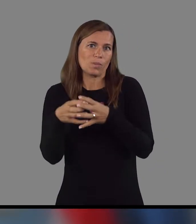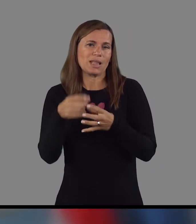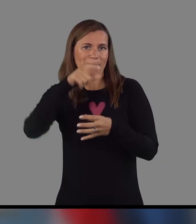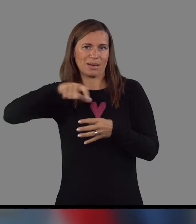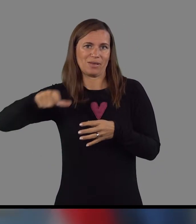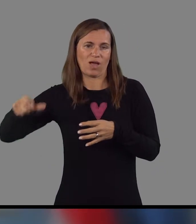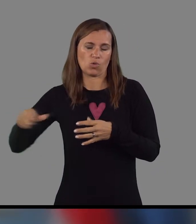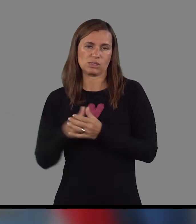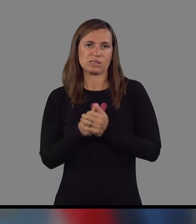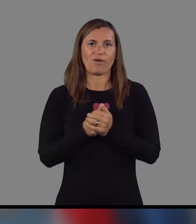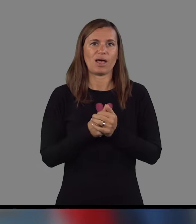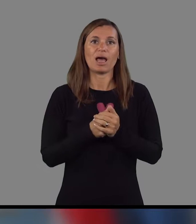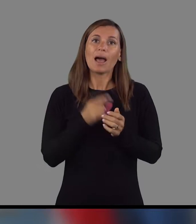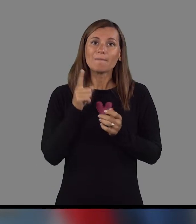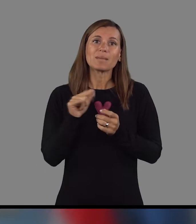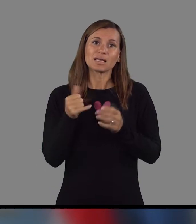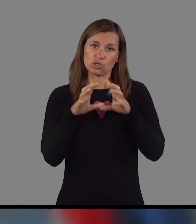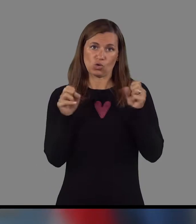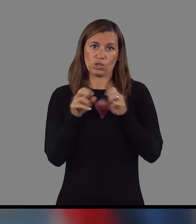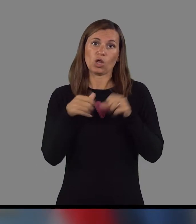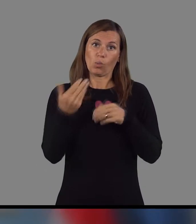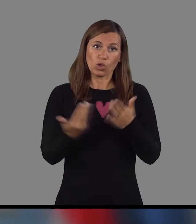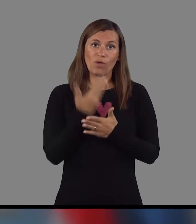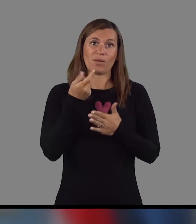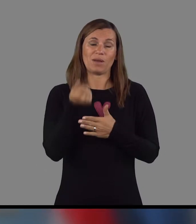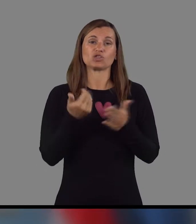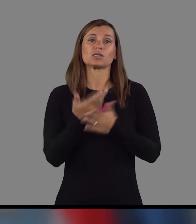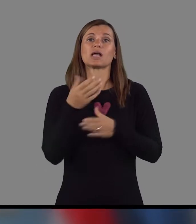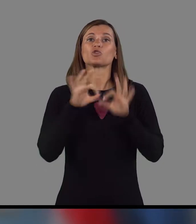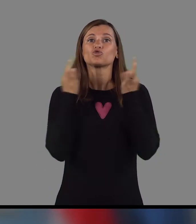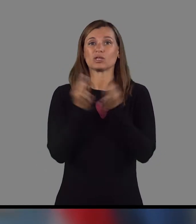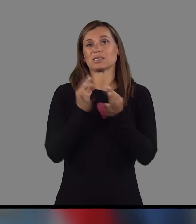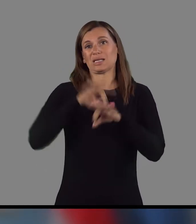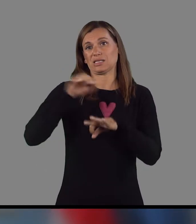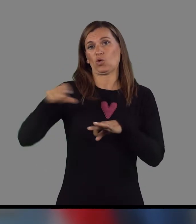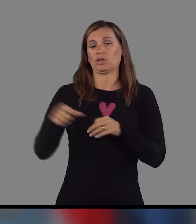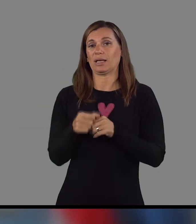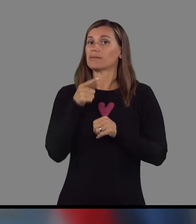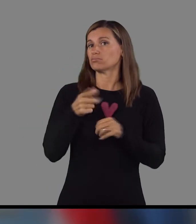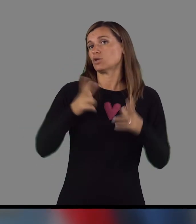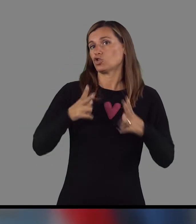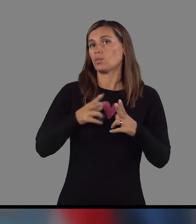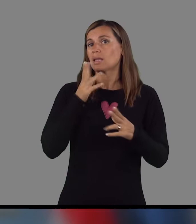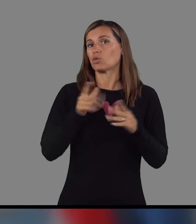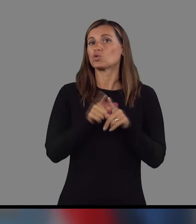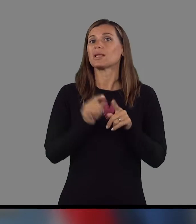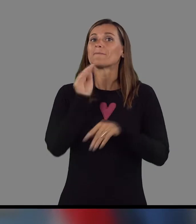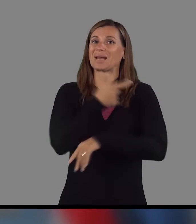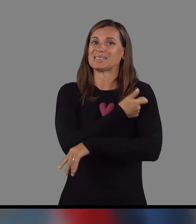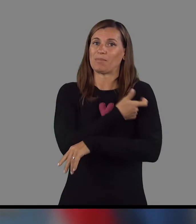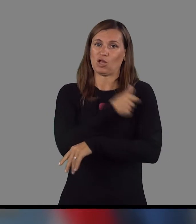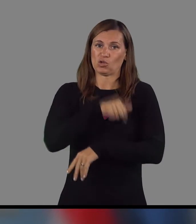prebivalstva, vendar je storitev ponovim plačena za družinske zdravnike. S tem računamo, da se bo tudi predcepljenost